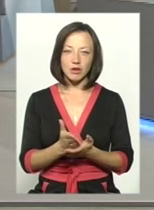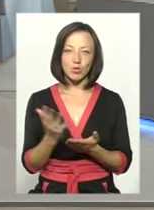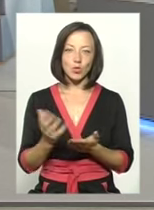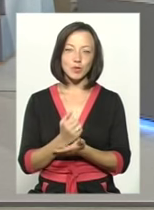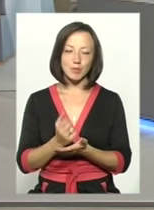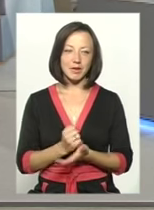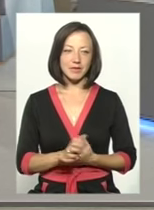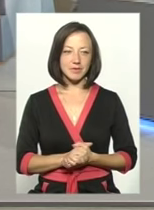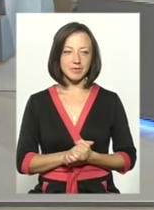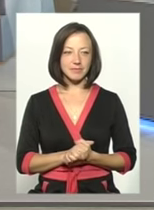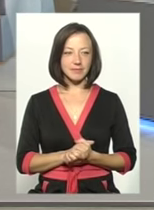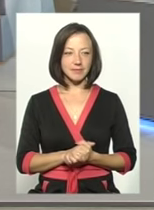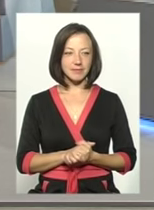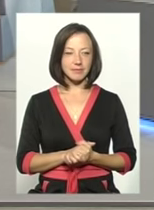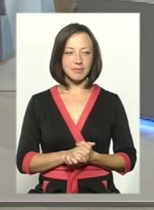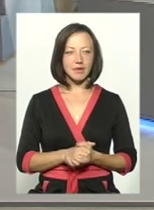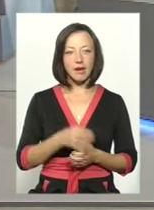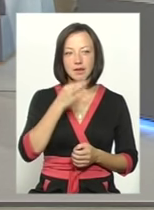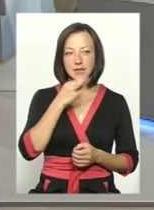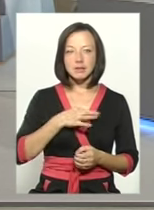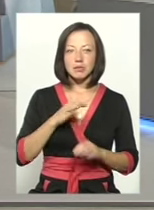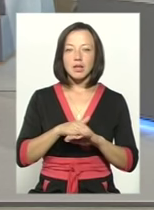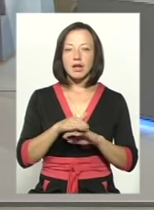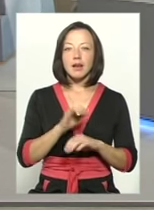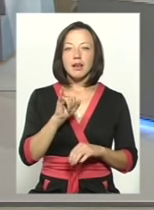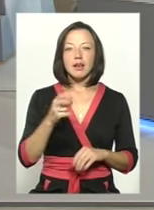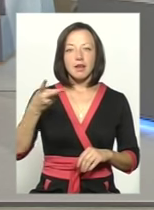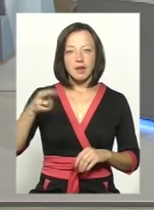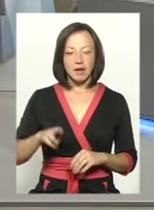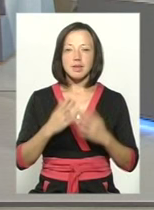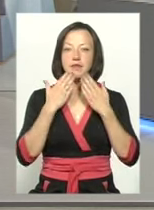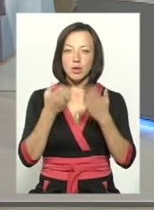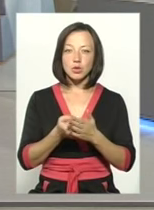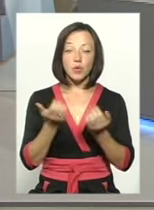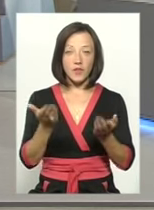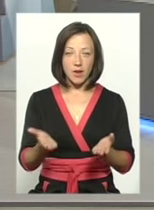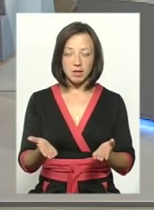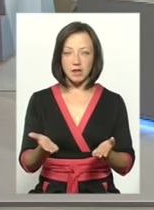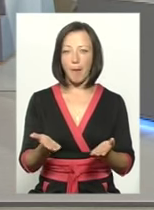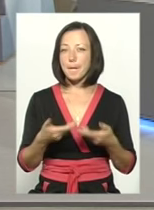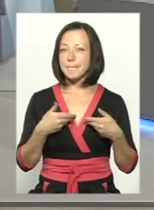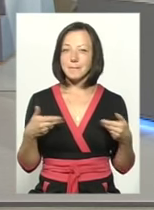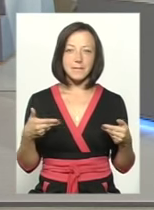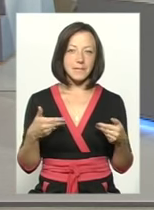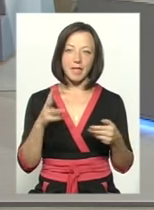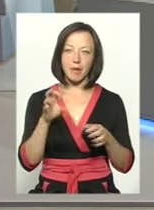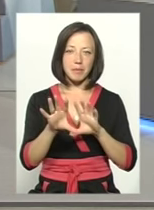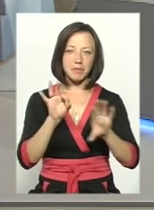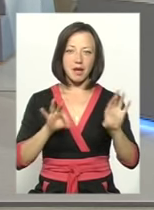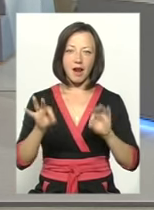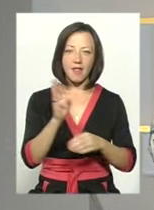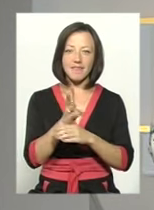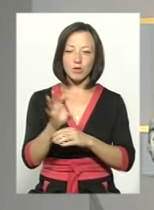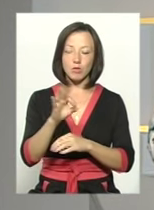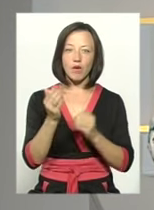успіхів. Дякую. Скажіть, будь ласка, Іллє, звертаюся тепер до вас. Ми не підбирали відео про вас, тому що